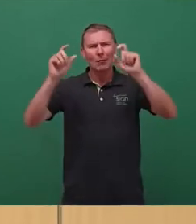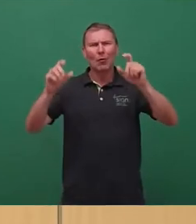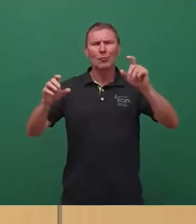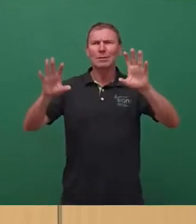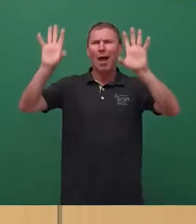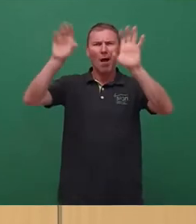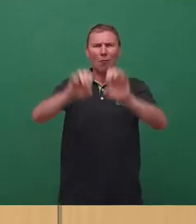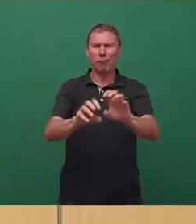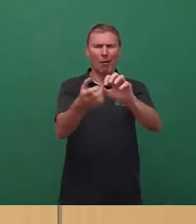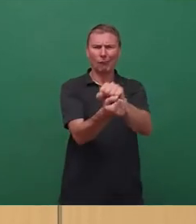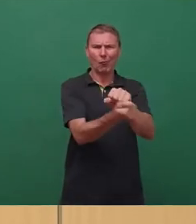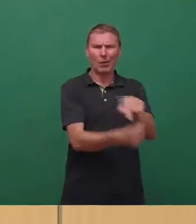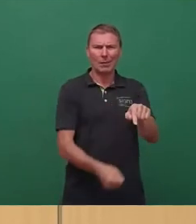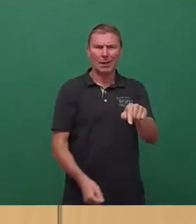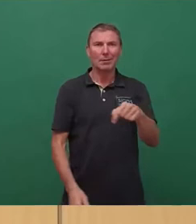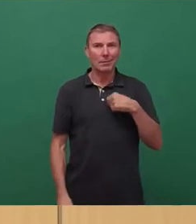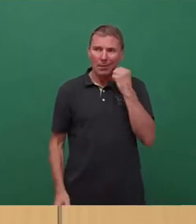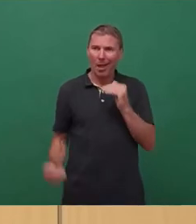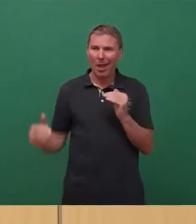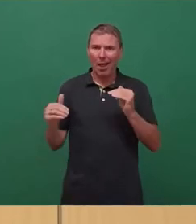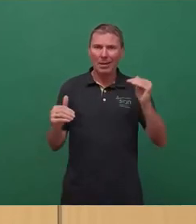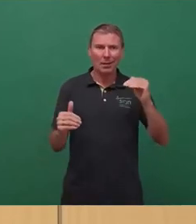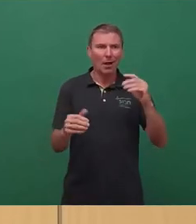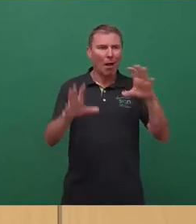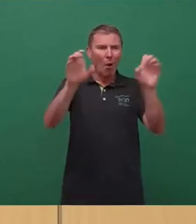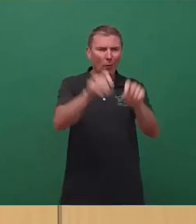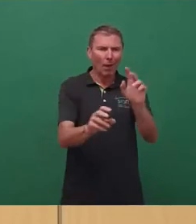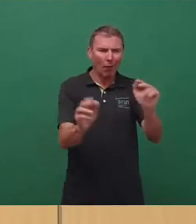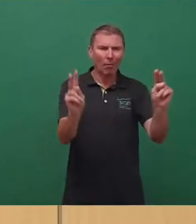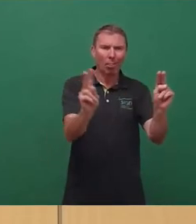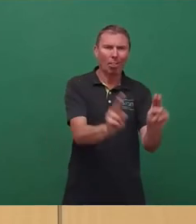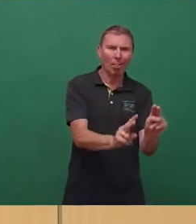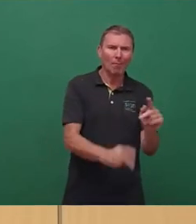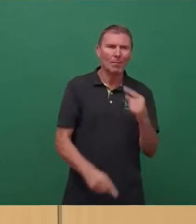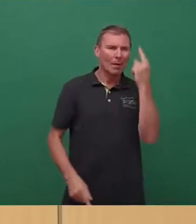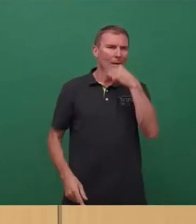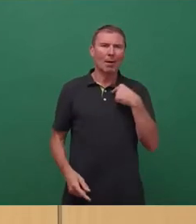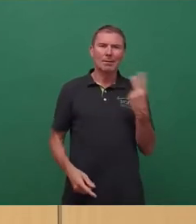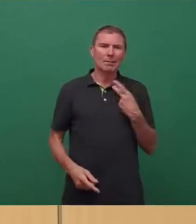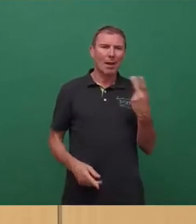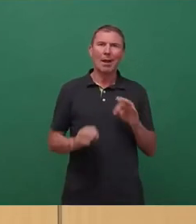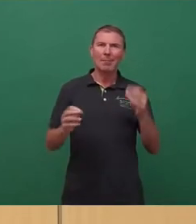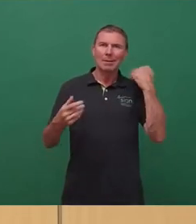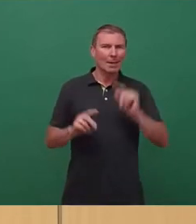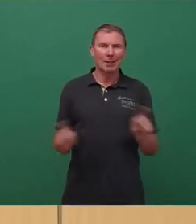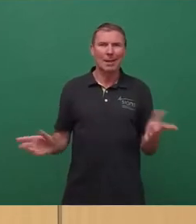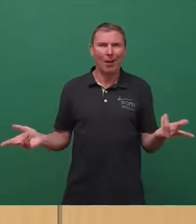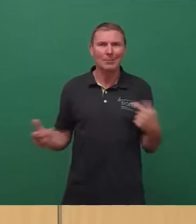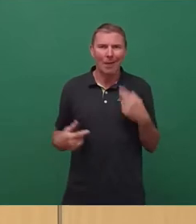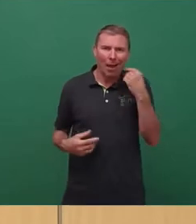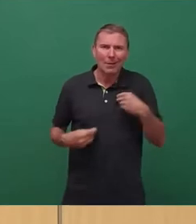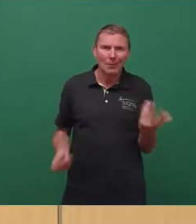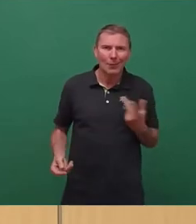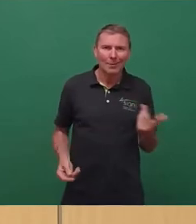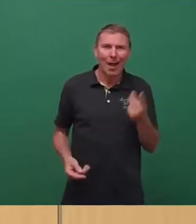Ich wurde älter, die Ruine auch. Beide sehen wir nicht besser aus, das stimmt. Wobei das gemeinsame